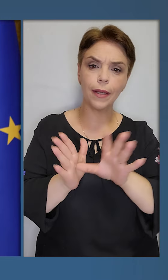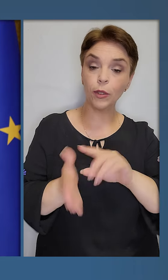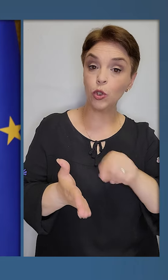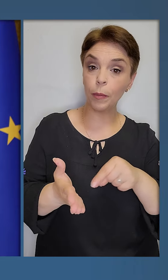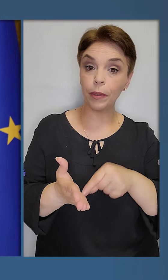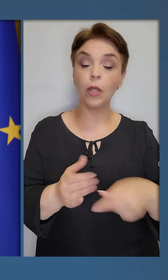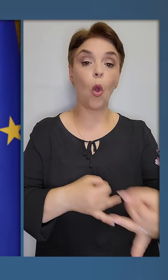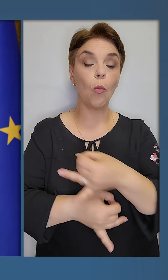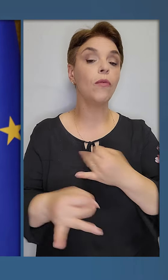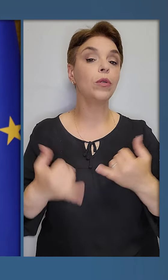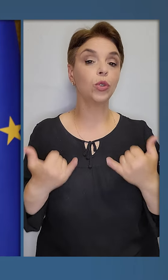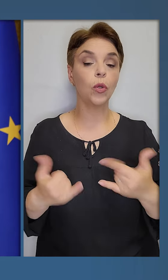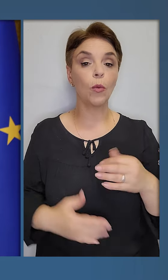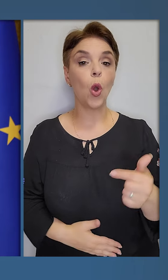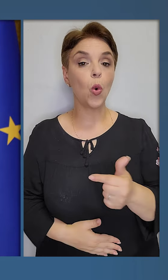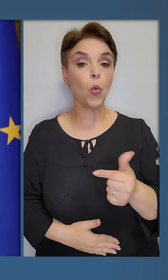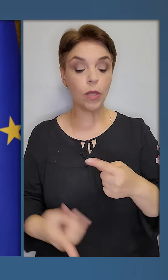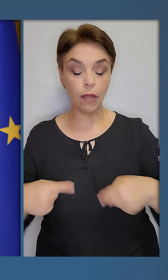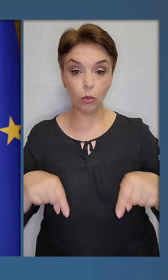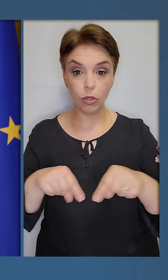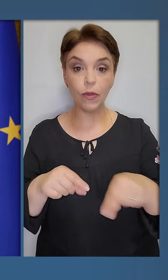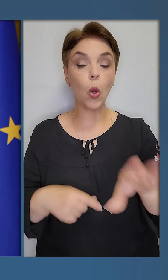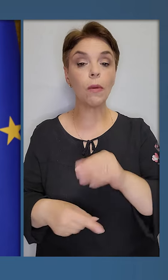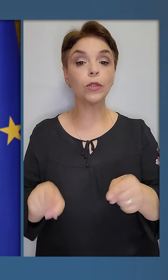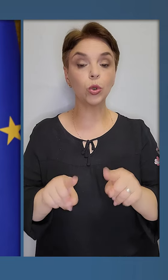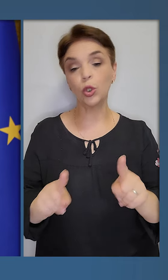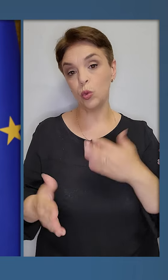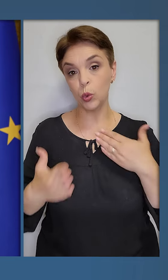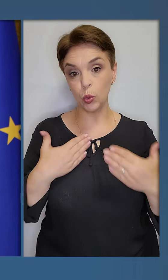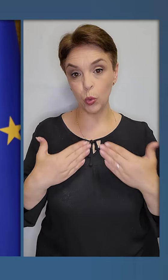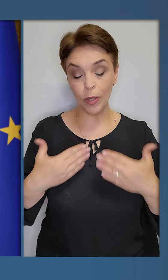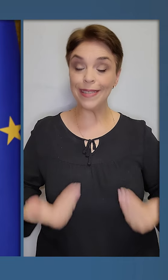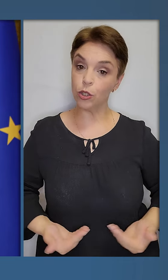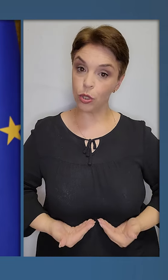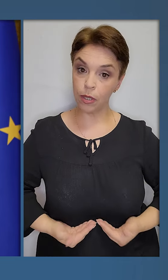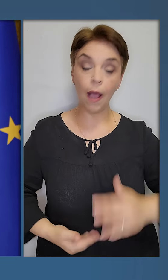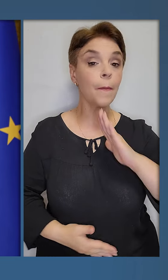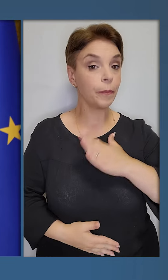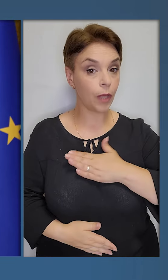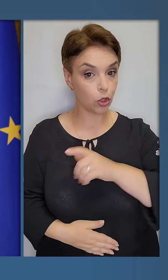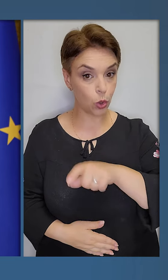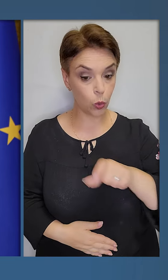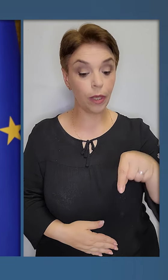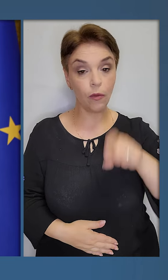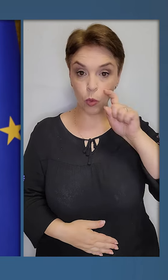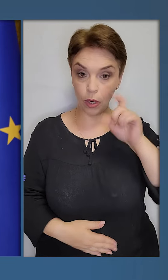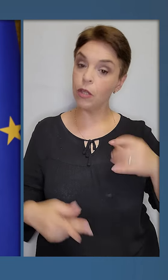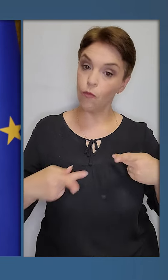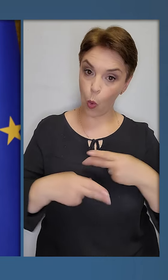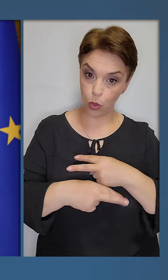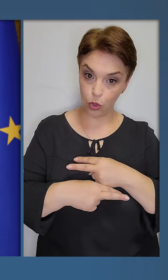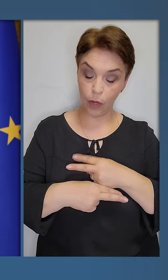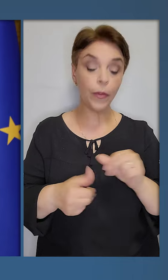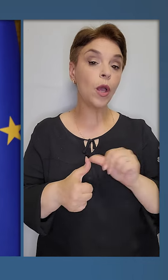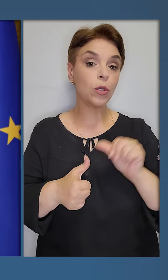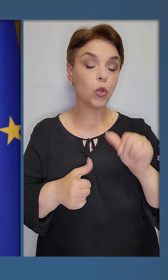питання. Говорили сьогодні про гуманітарну сферу, про все те, що стосується життя наших людей і в Україні, і в Угорщині.